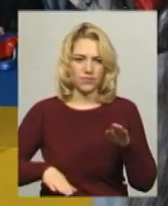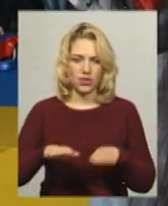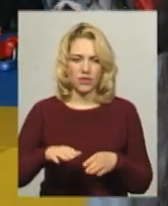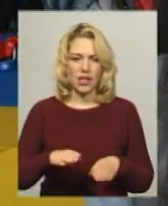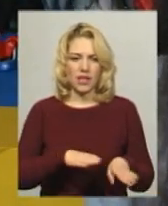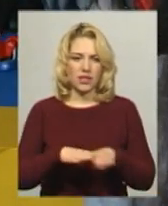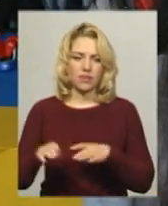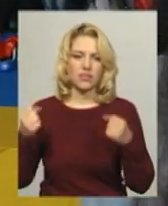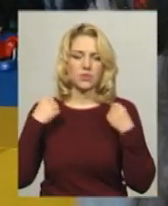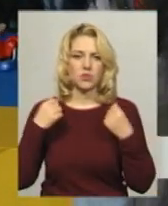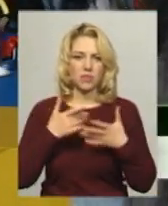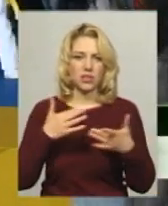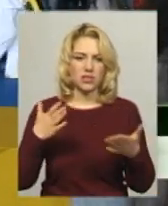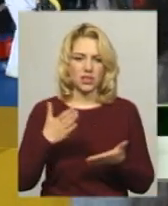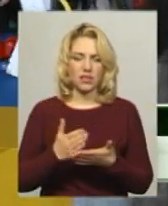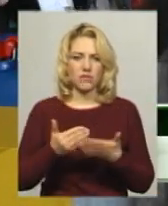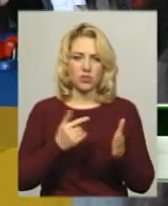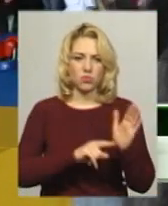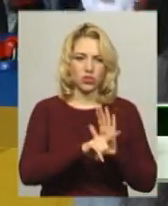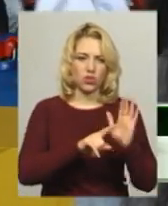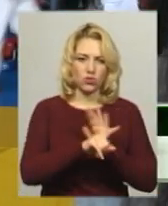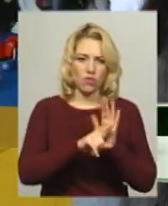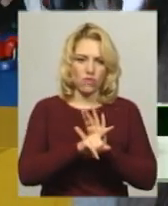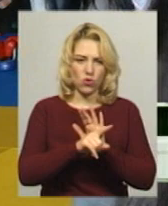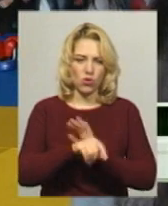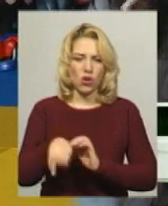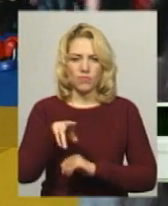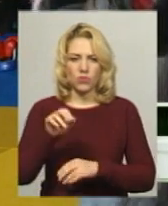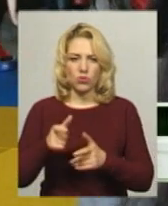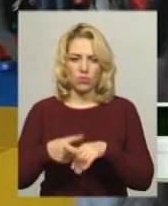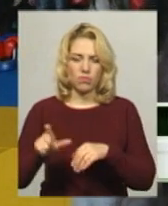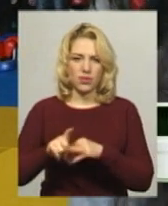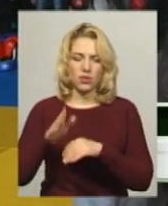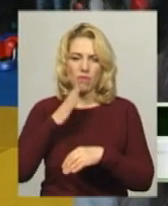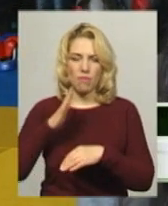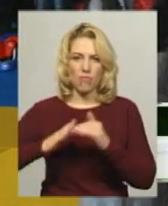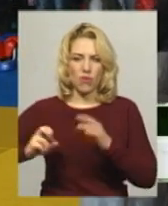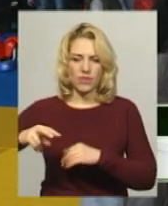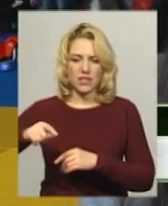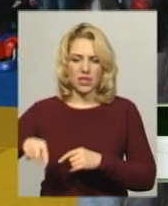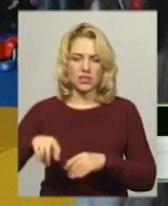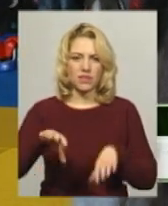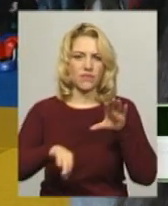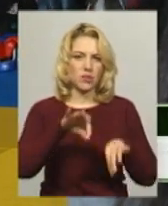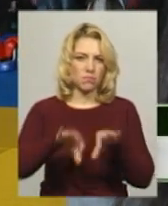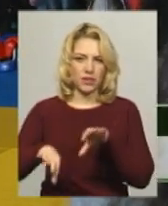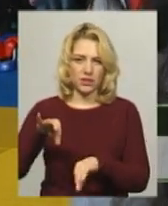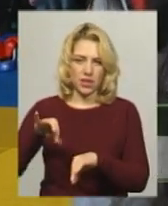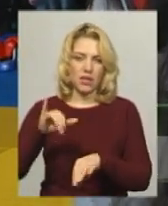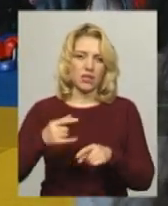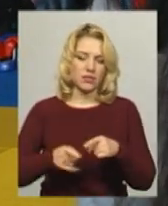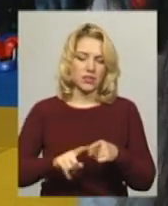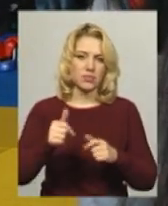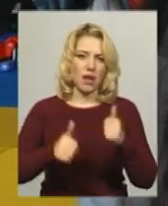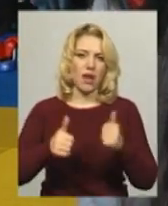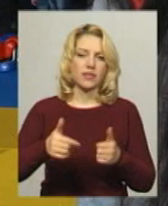Рівень спортсменів різний є, від початкового до більш професіоналів, так як це відбір йде. І у змаганнях